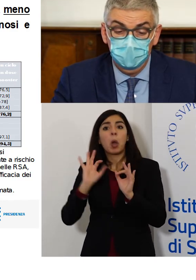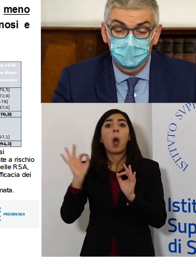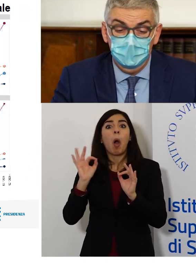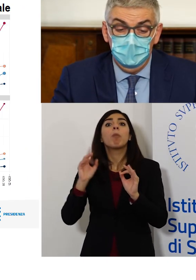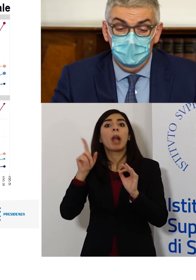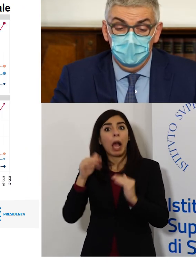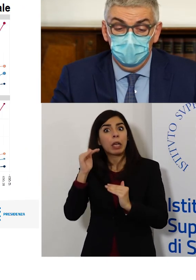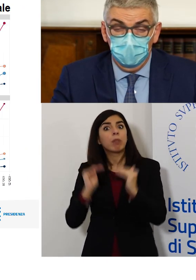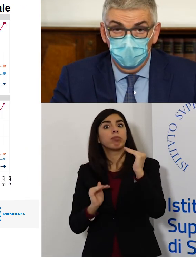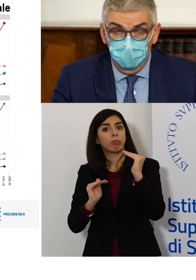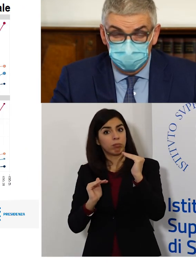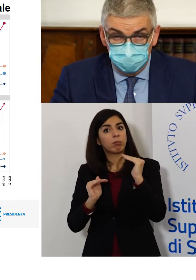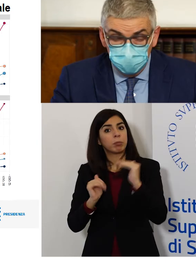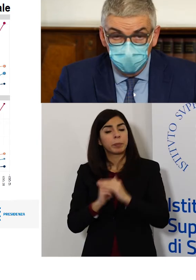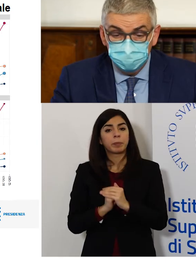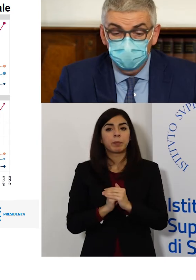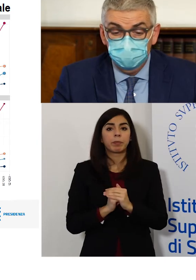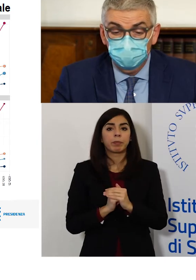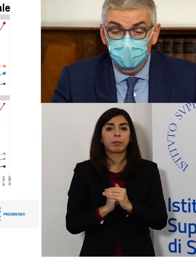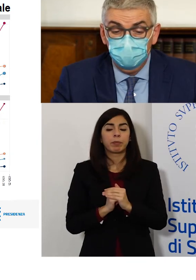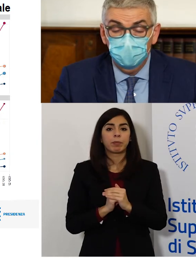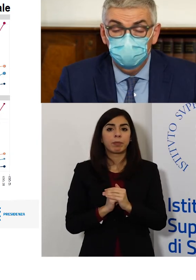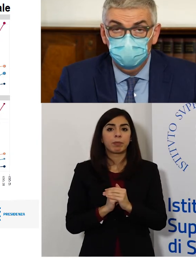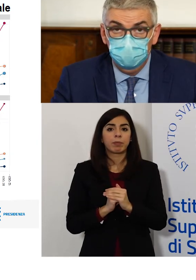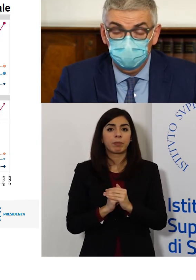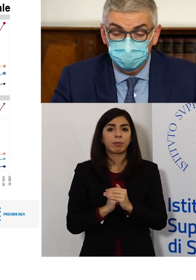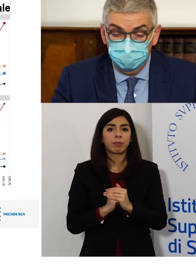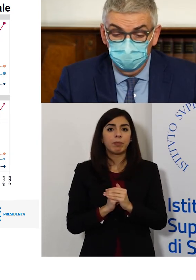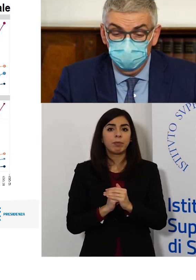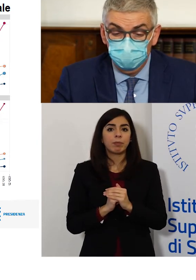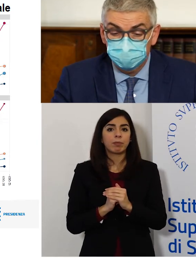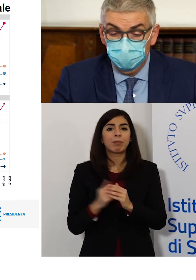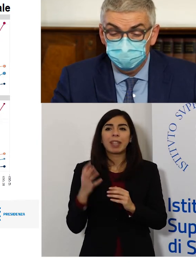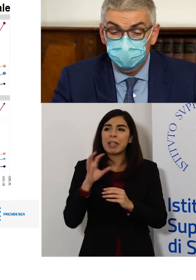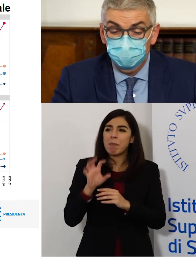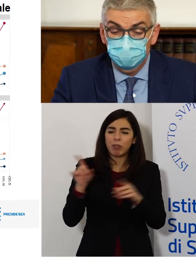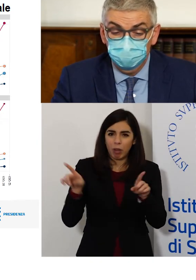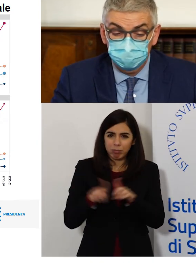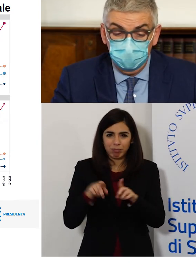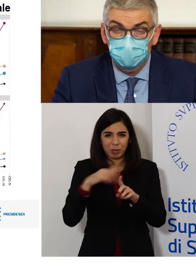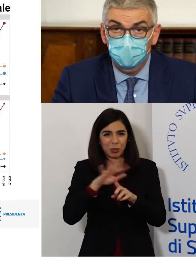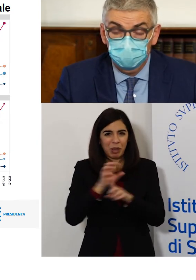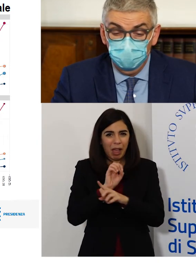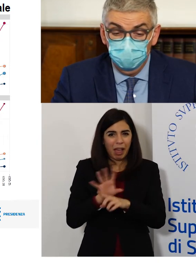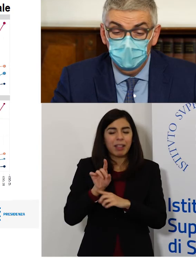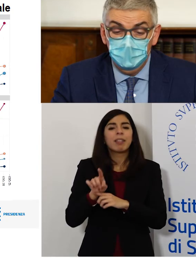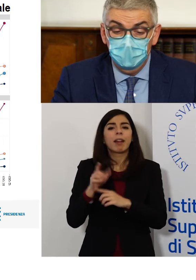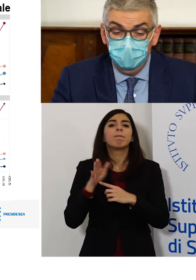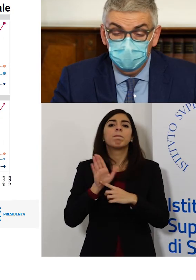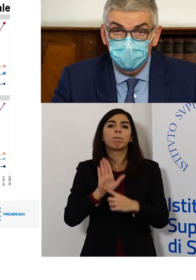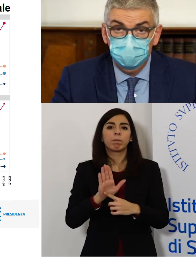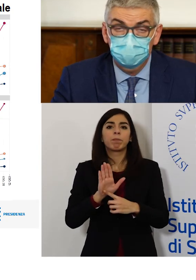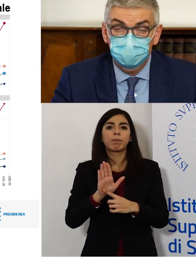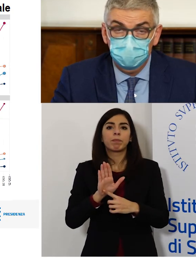superiore. La stessa immagine la ritroviamo in questa diapositiva, dove mostriamo in qualche modo